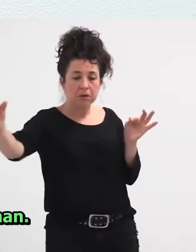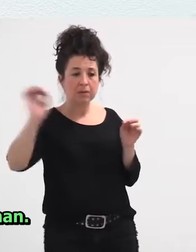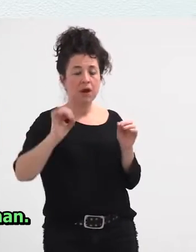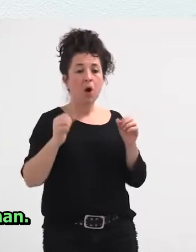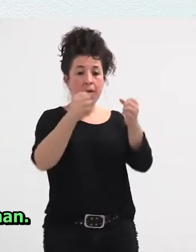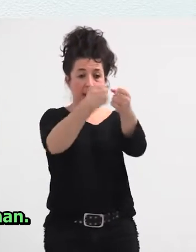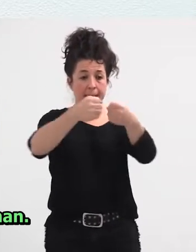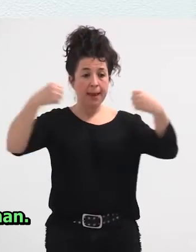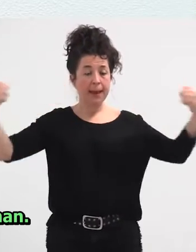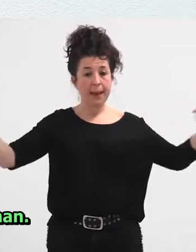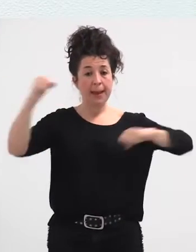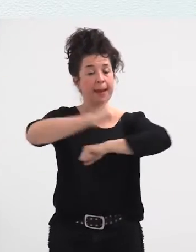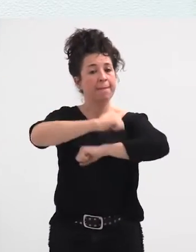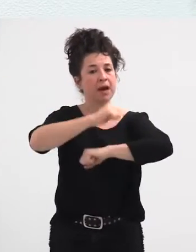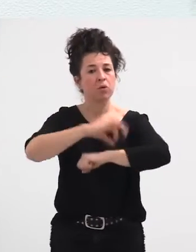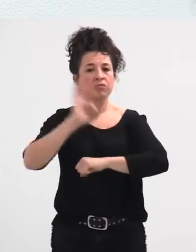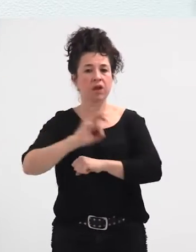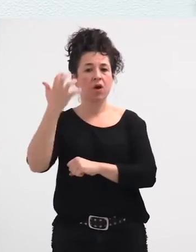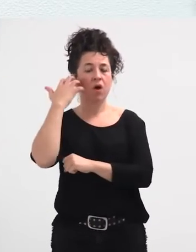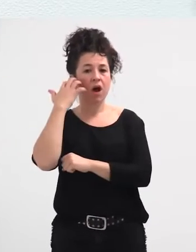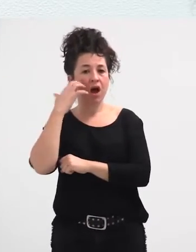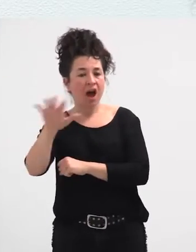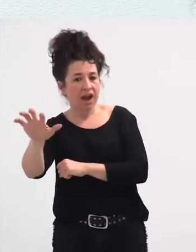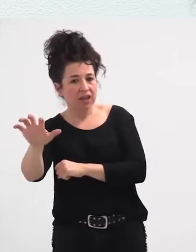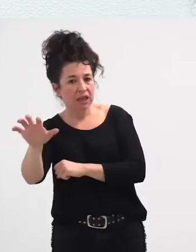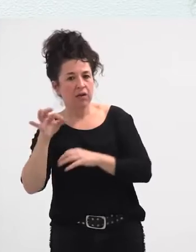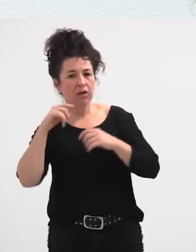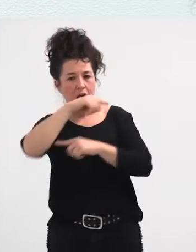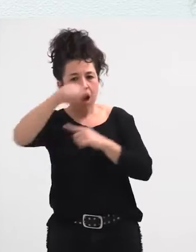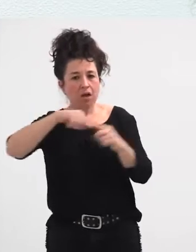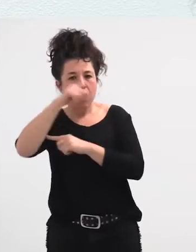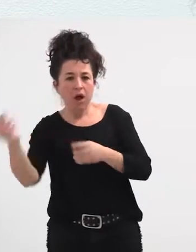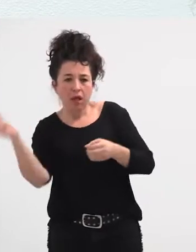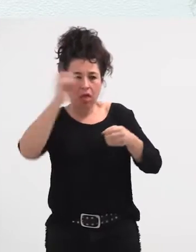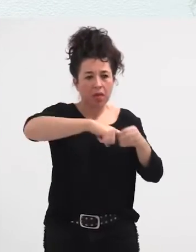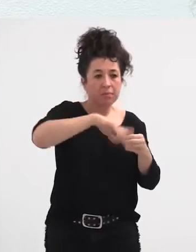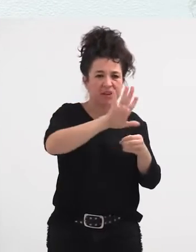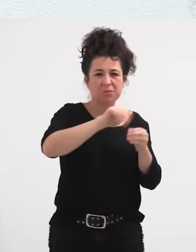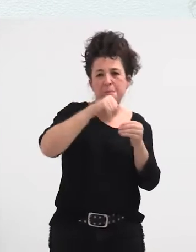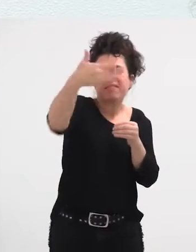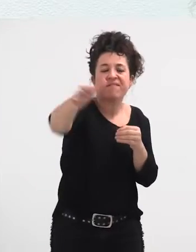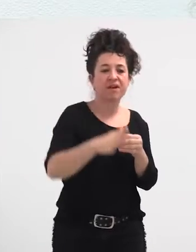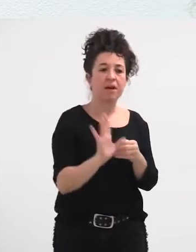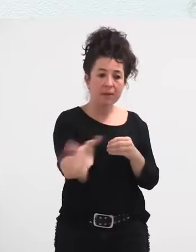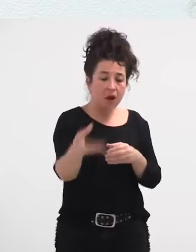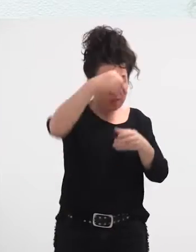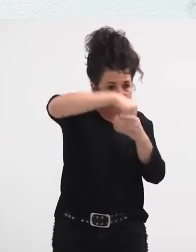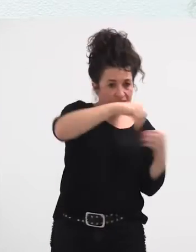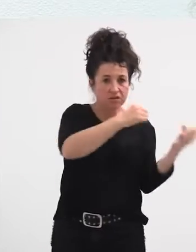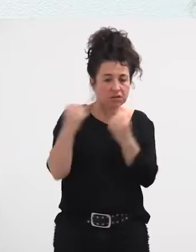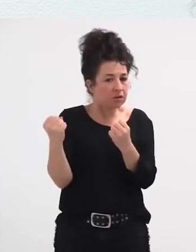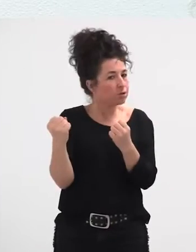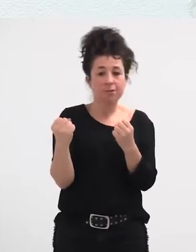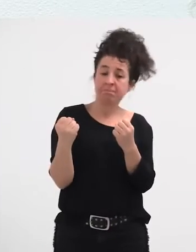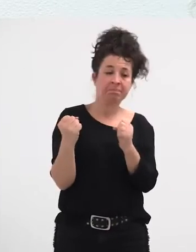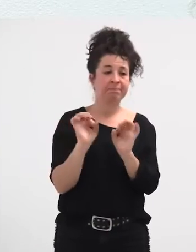daudean, lehlengu urtetik daudean, baina klaro, oie kanpoko tzatartzen dira, eta bertakoek aldiz, beti egin dute,